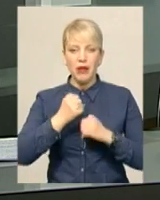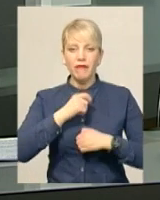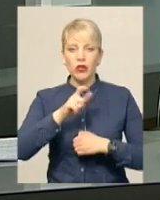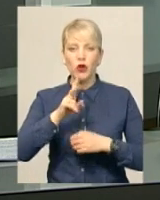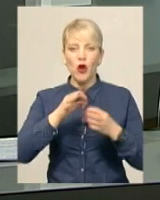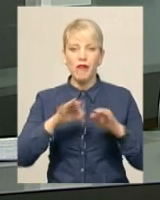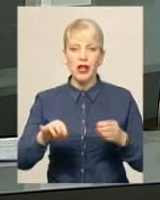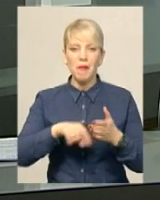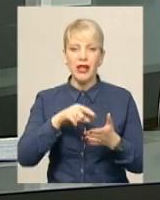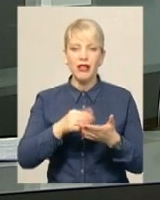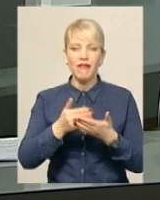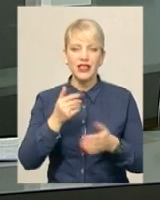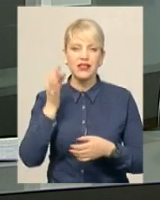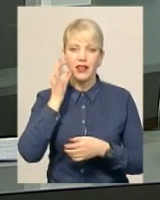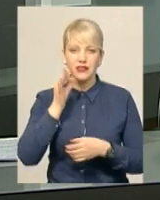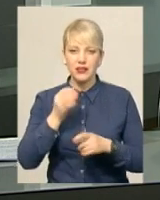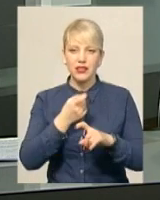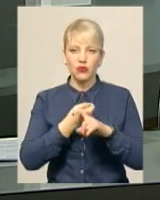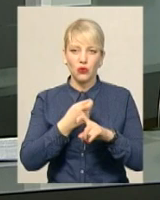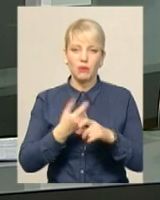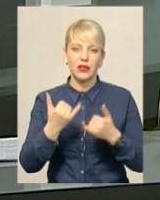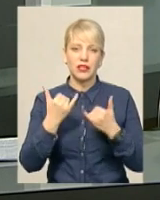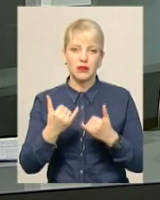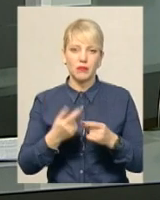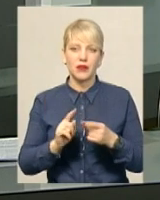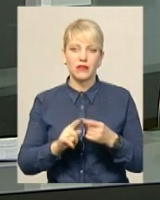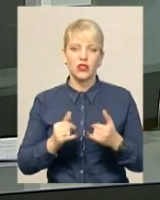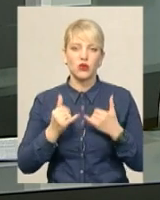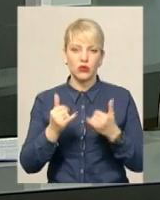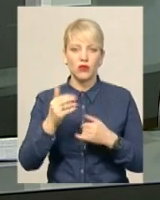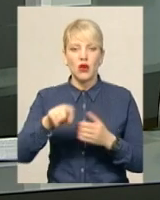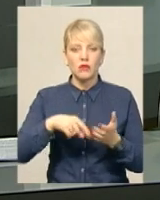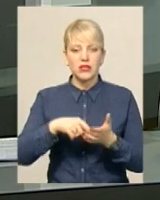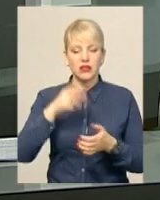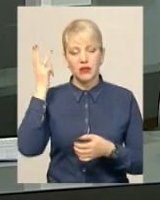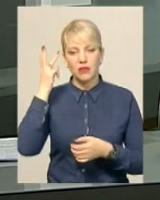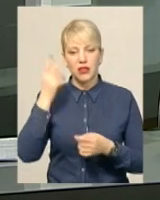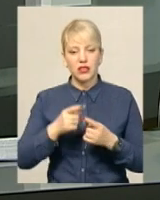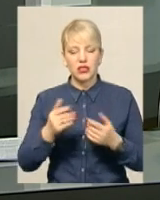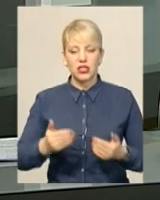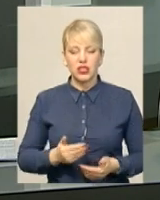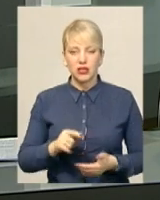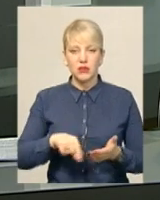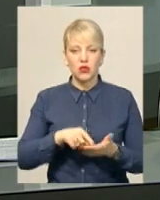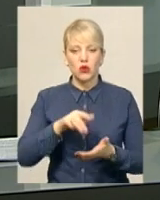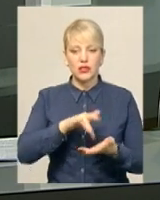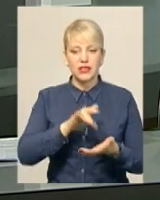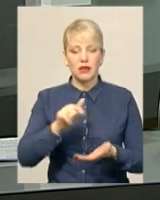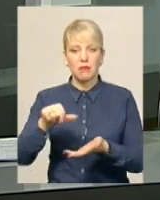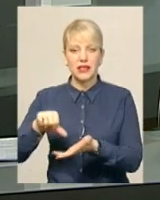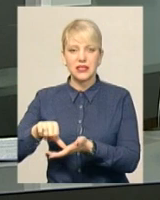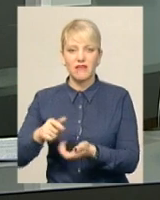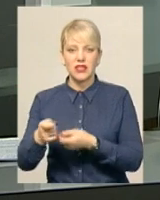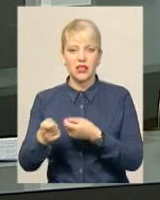визволяли місто від нацистських окупантів, шанували сьогодні у Хмельницькому. Жителі обласного центру та представники влади поклали квіти до могил